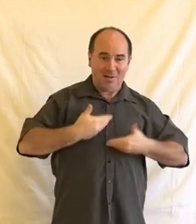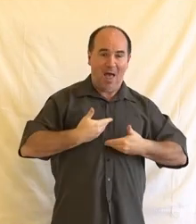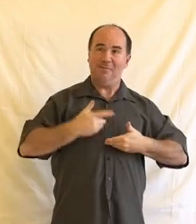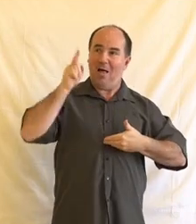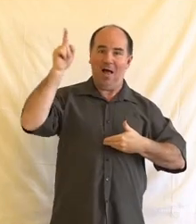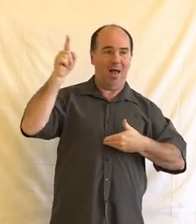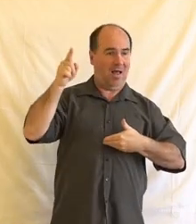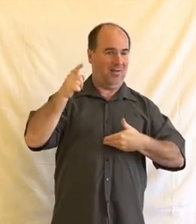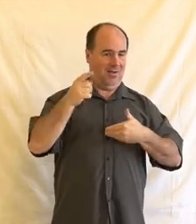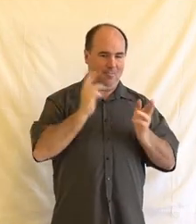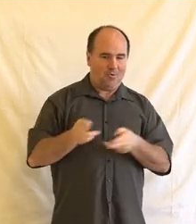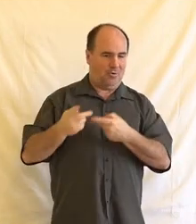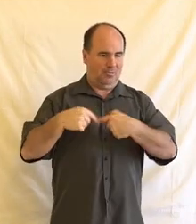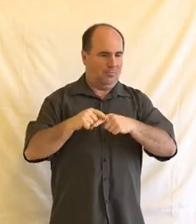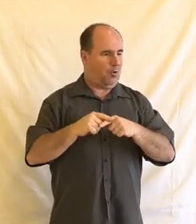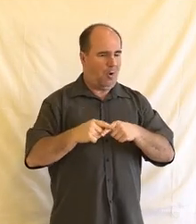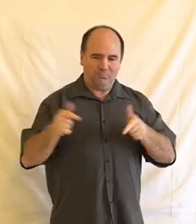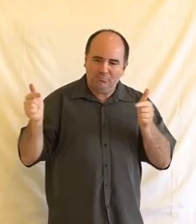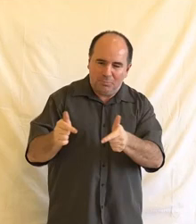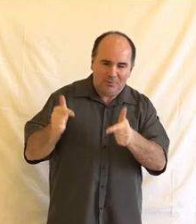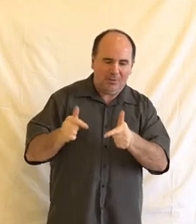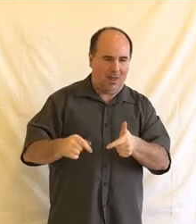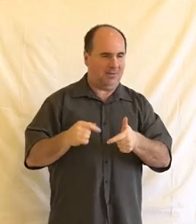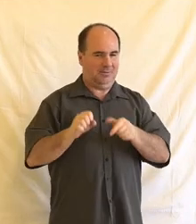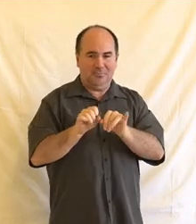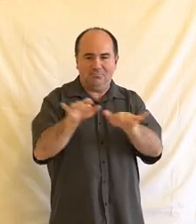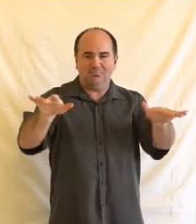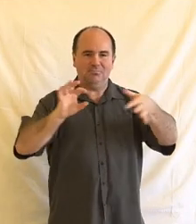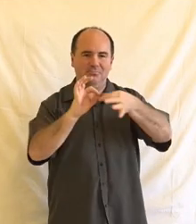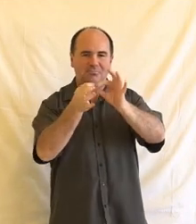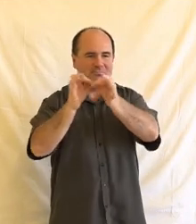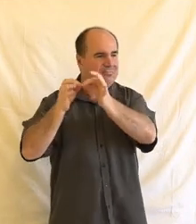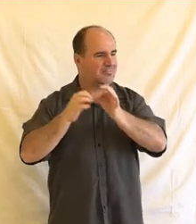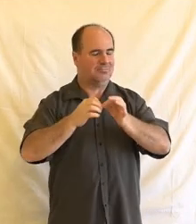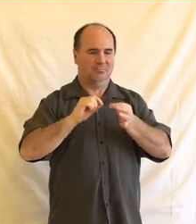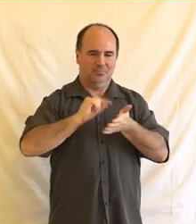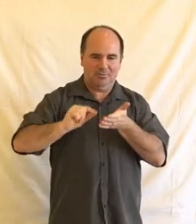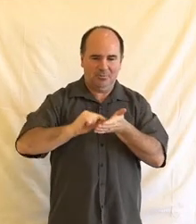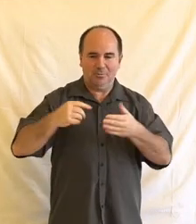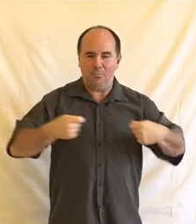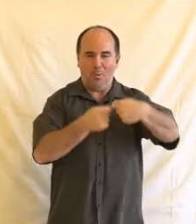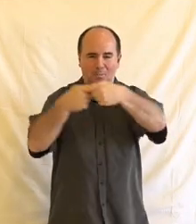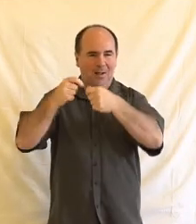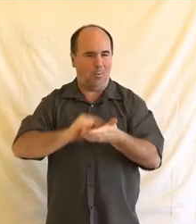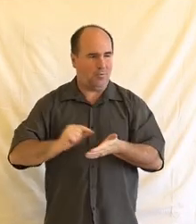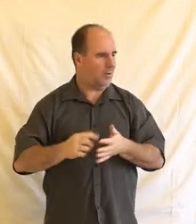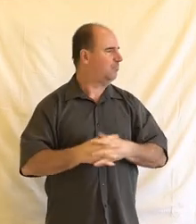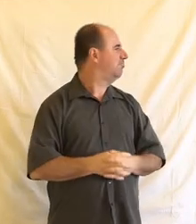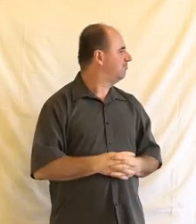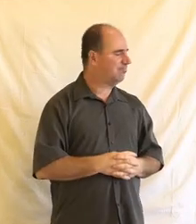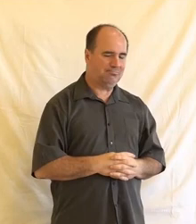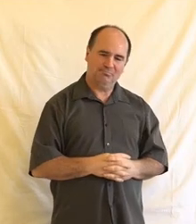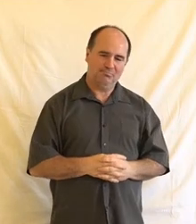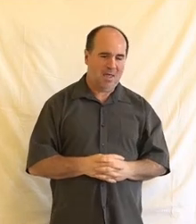společnost, infrastrukturu a posílit třeba i oblast lidskoprávní agendy. A ty konkrétní otázky, které